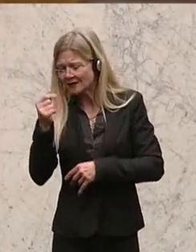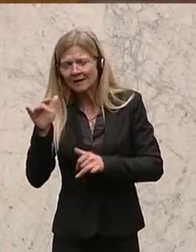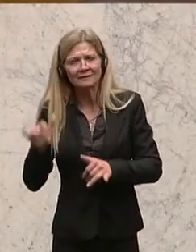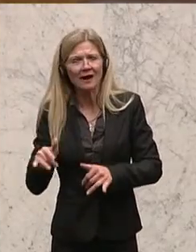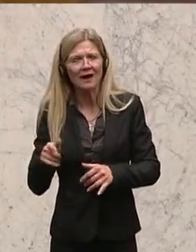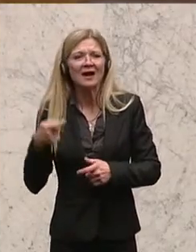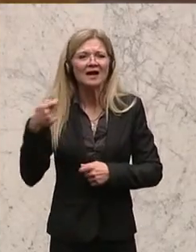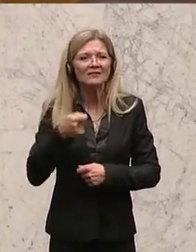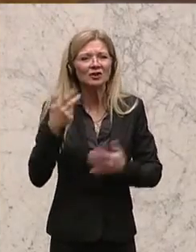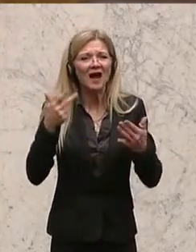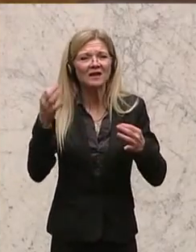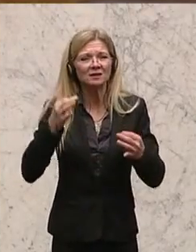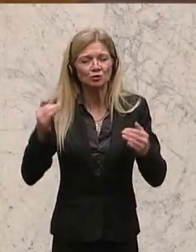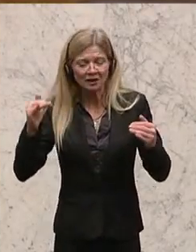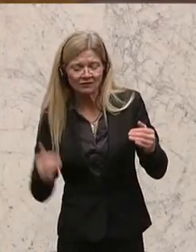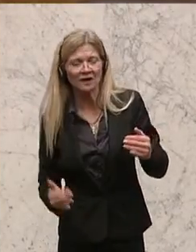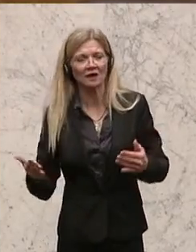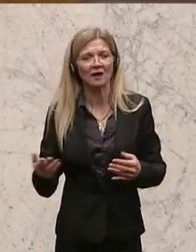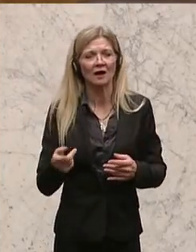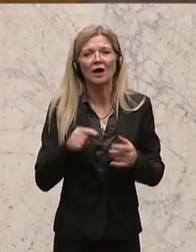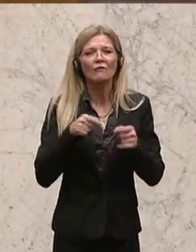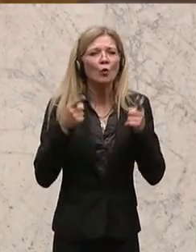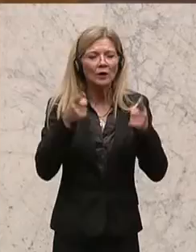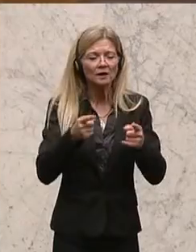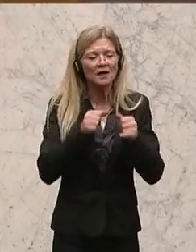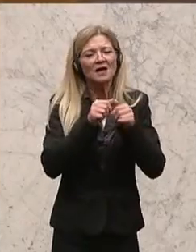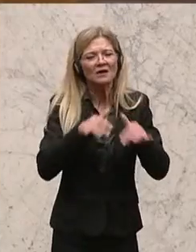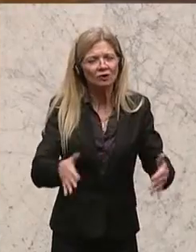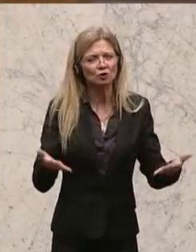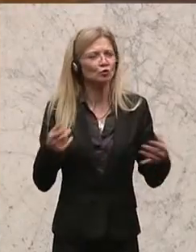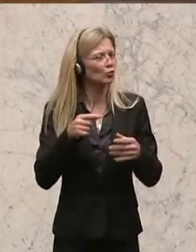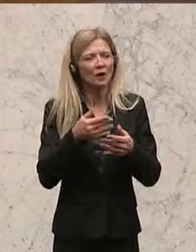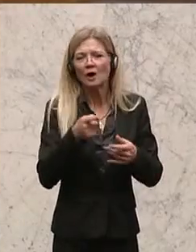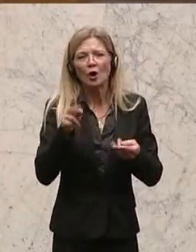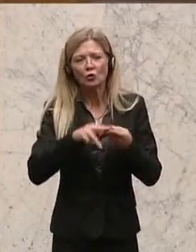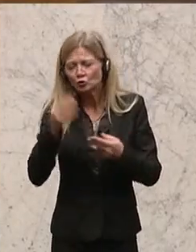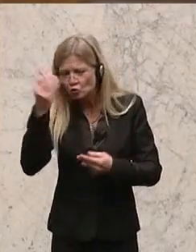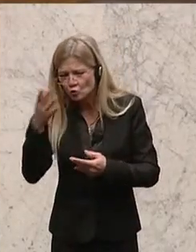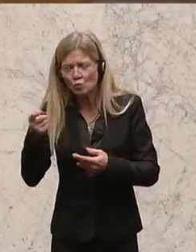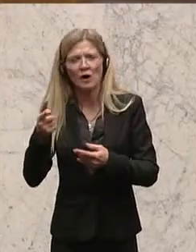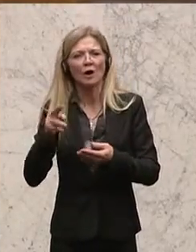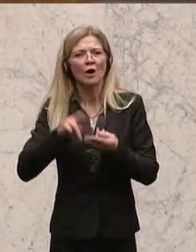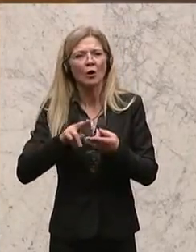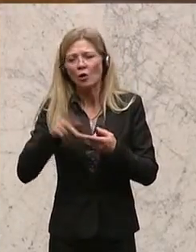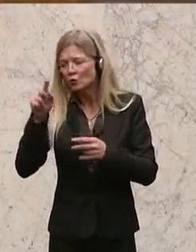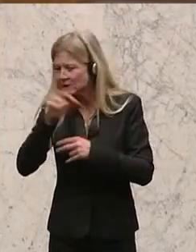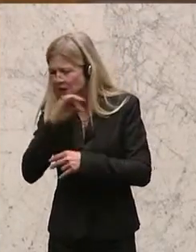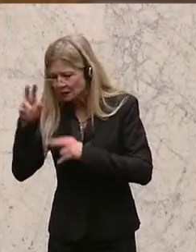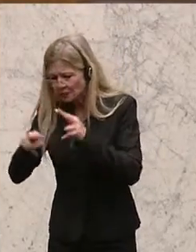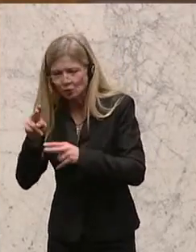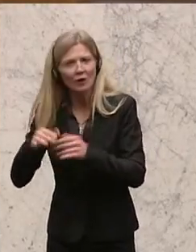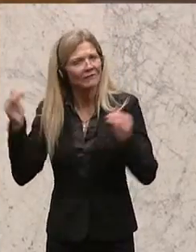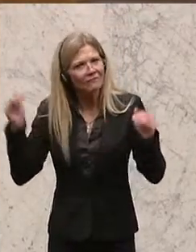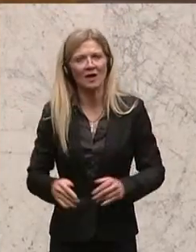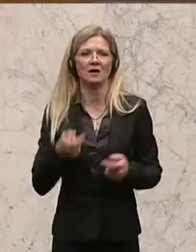Prozent zurückgegangen in die Infrastruktur, in den Ausbildungen der Kinderbetreuung, Schulwesens und und und. Und daher ist es so wichtig, dass